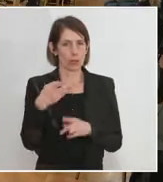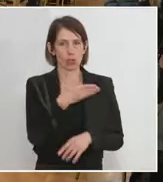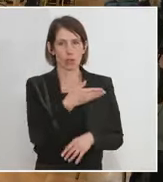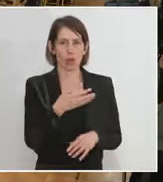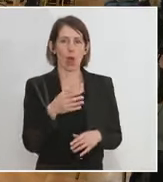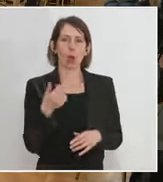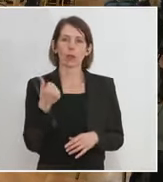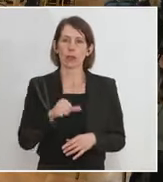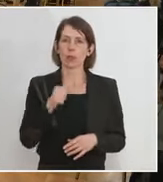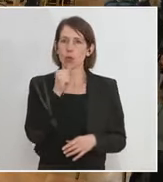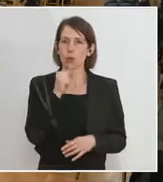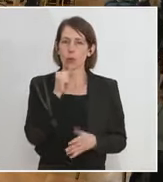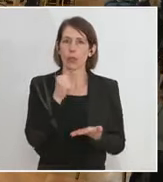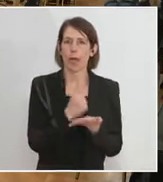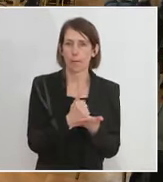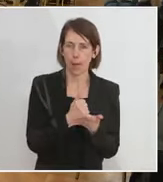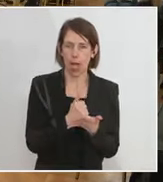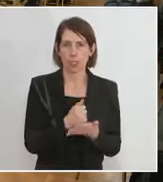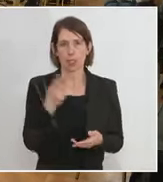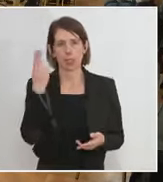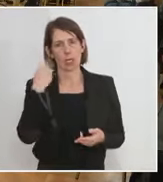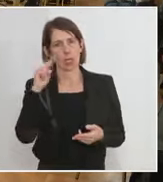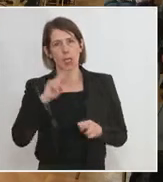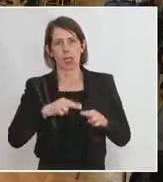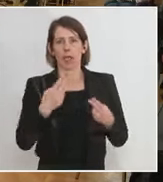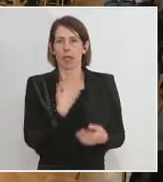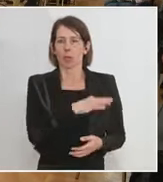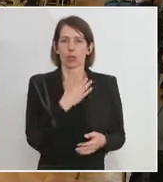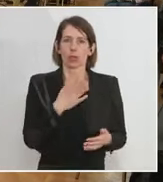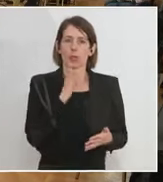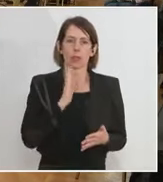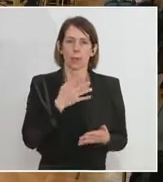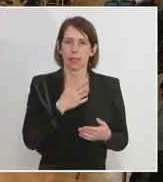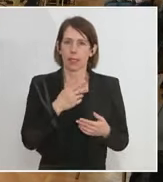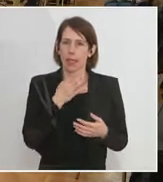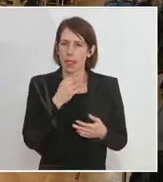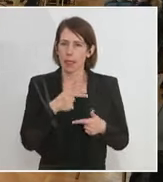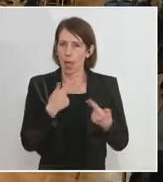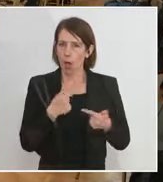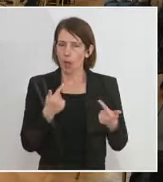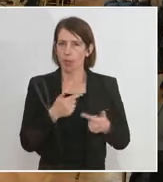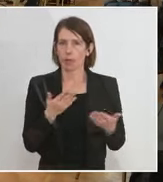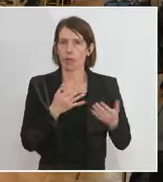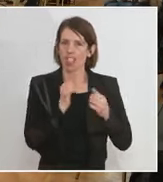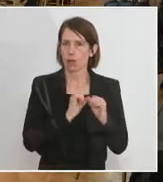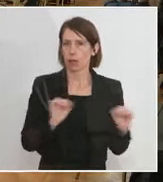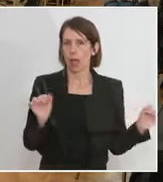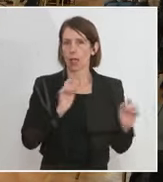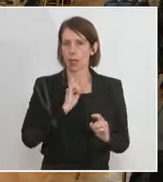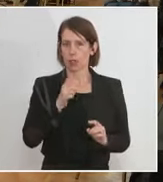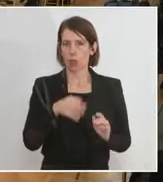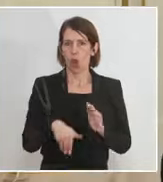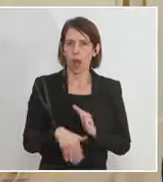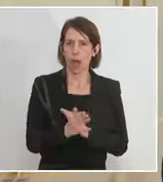zum Grünen Pass. Herr Bundeskanzler, vielleicht könnten Sie das noch ein bisschen konkretisieren. Was wäre denn dann im Idealfall? Welche Freiheiten soll es dann